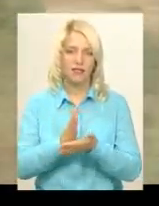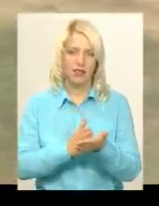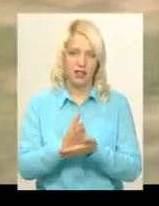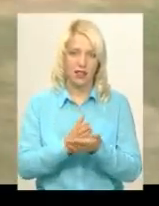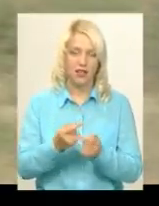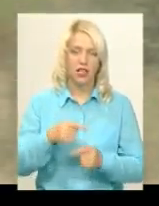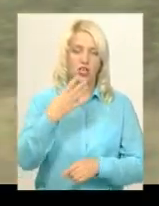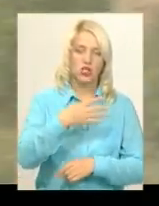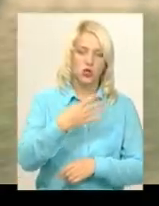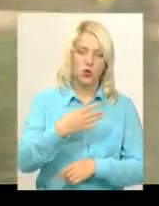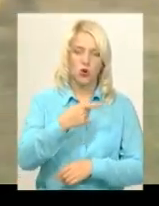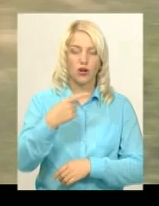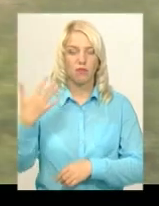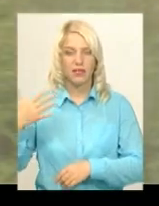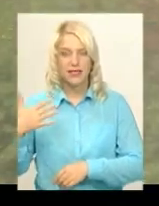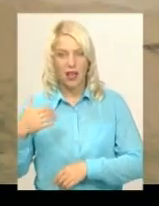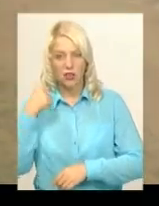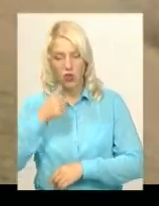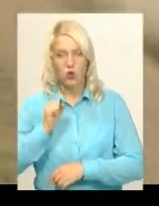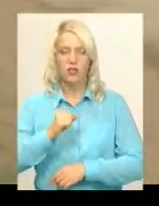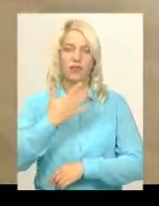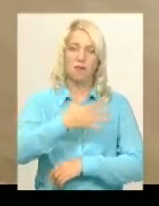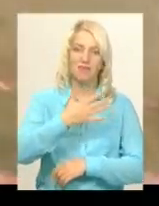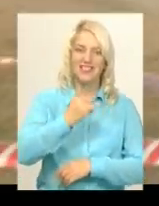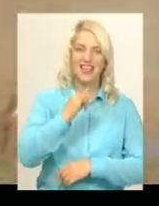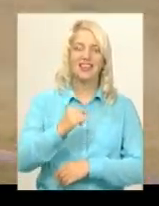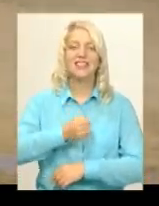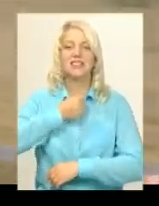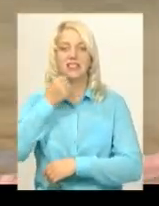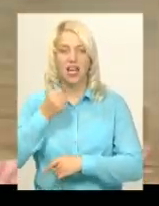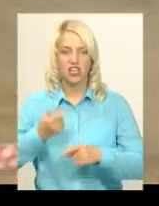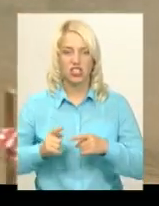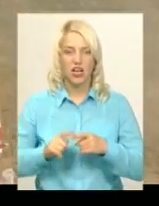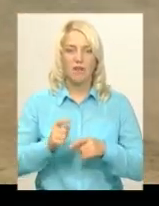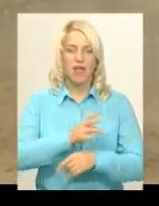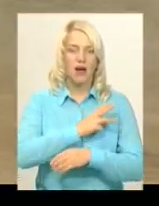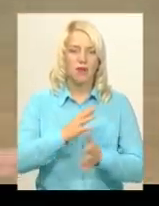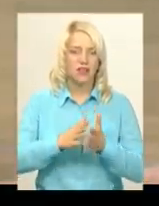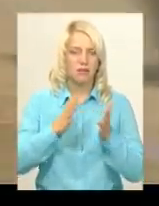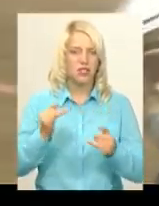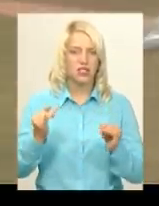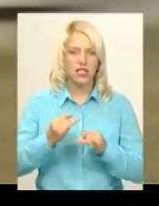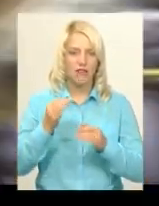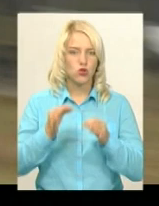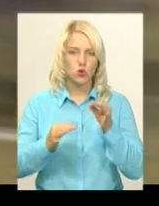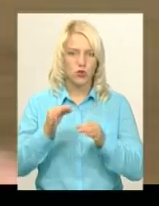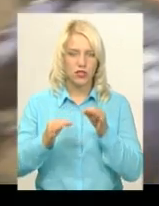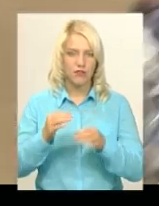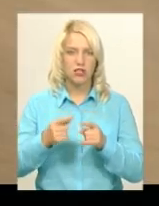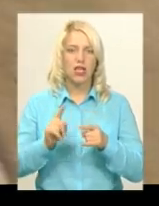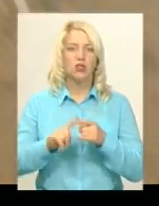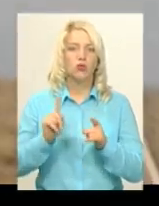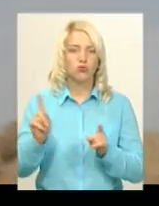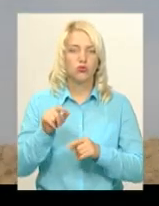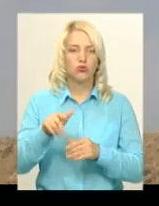40-50 років та 50-й старшій. Саме перегони аматорів та ветеранів, каже головний суддя змагань, найбільше цікавлять суддівську колеги, бо в цих класах